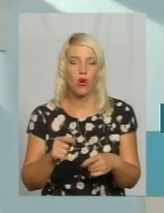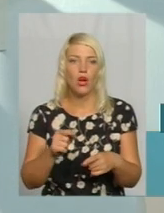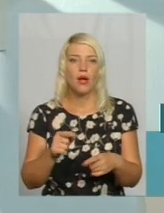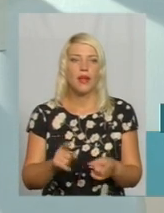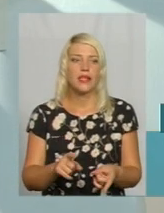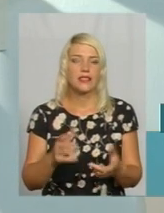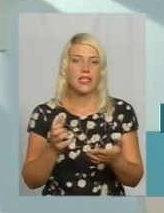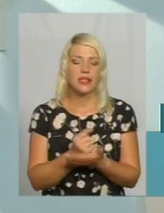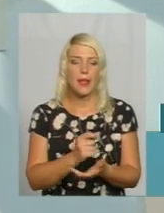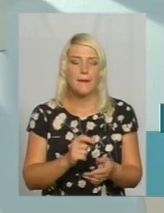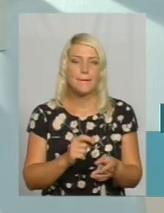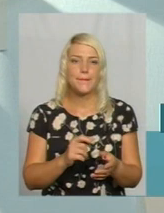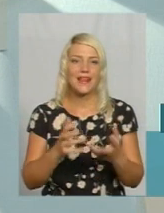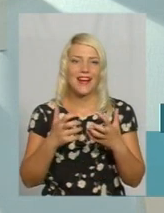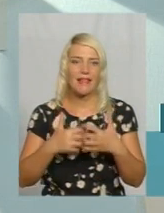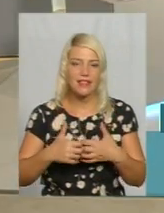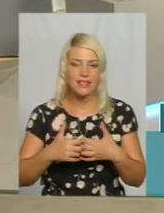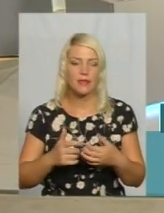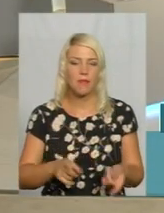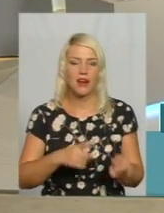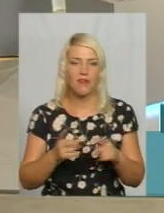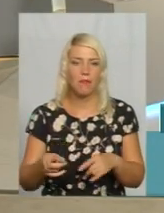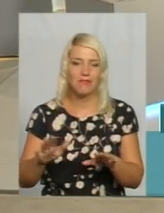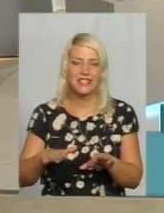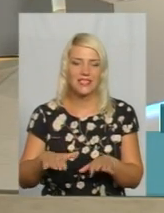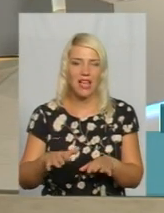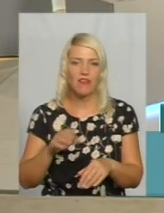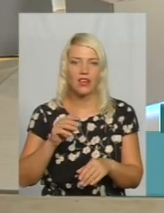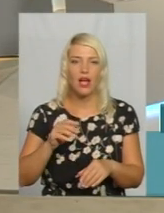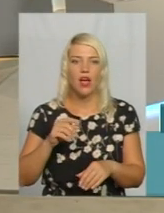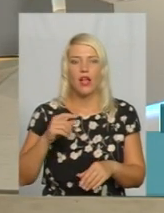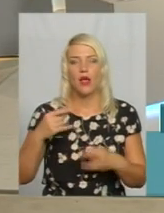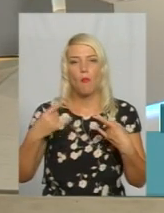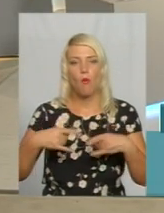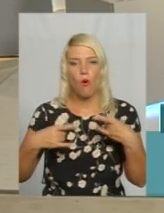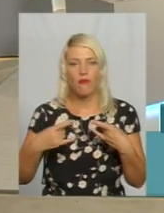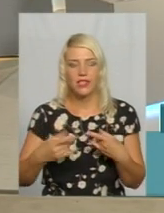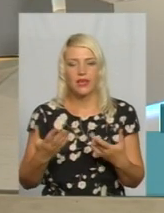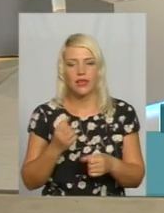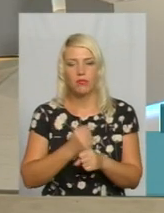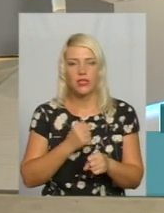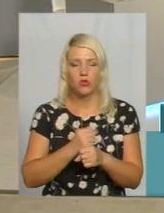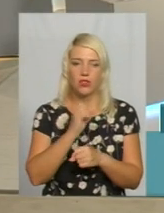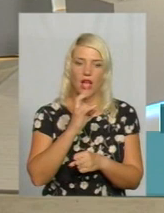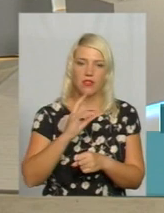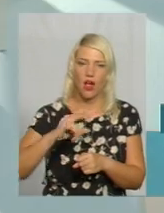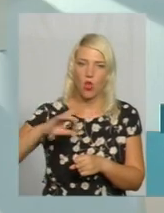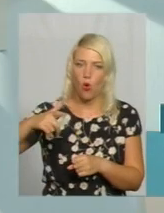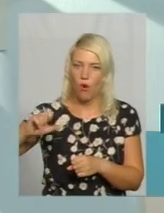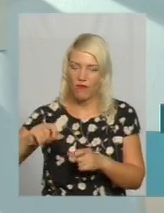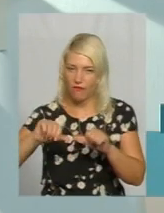переведення місцевих мовників, які сьогодні працюють в аналоговому форматі, на мовлення у цифровому форматі.